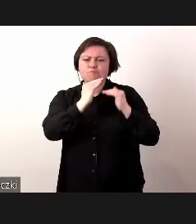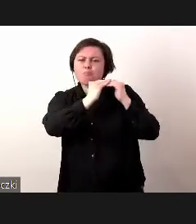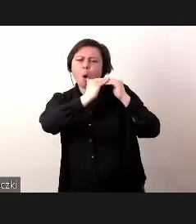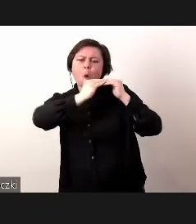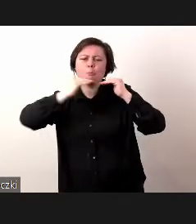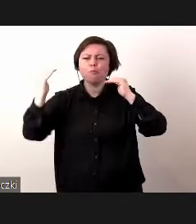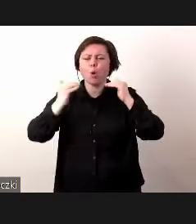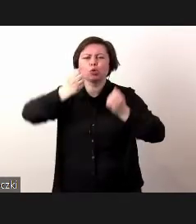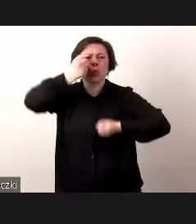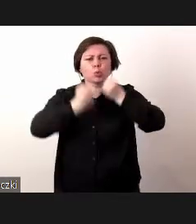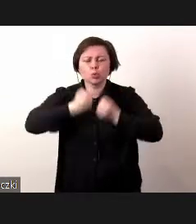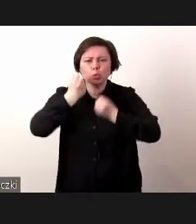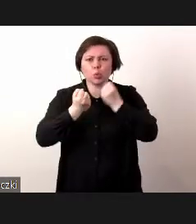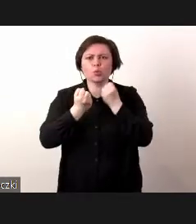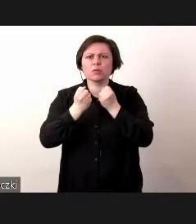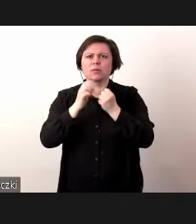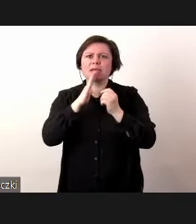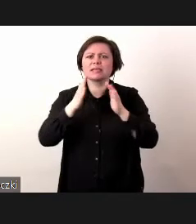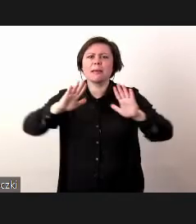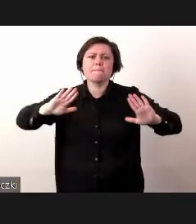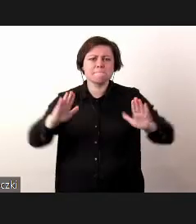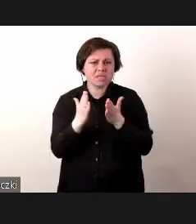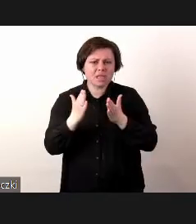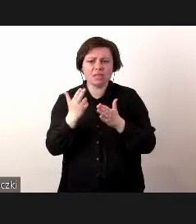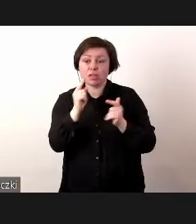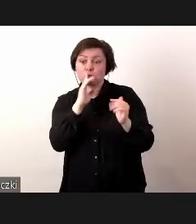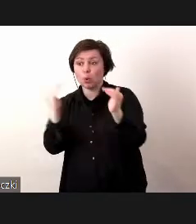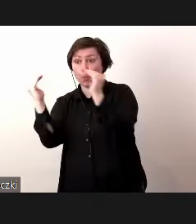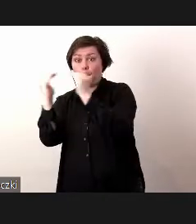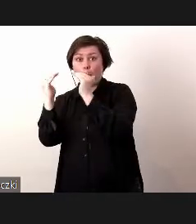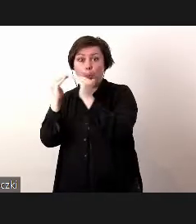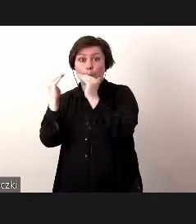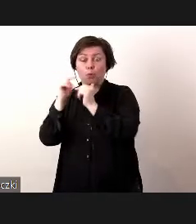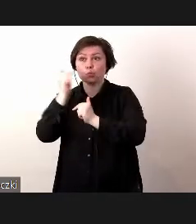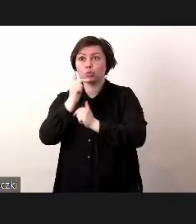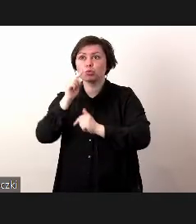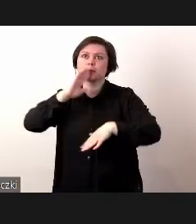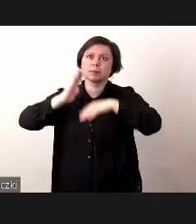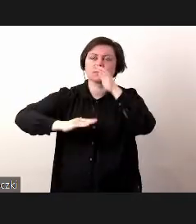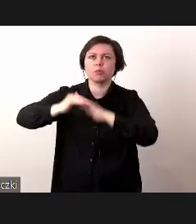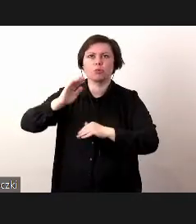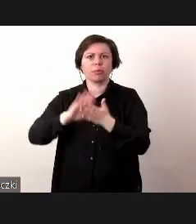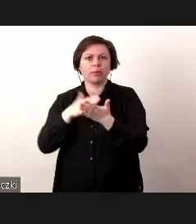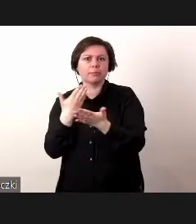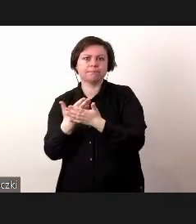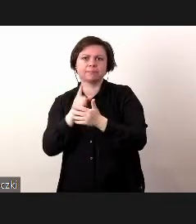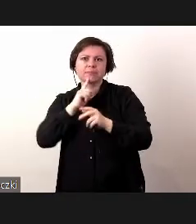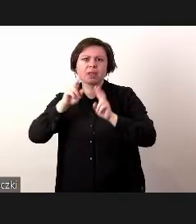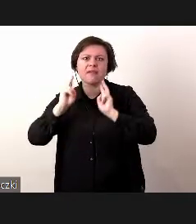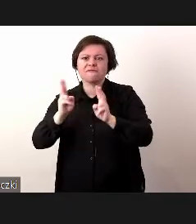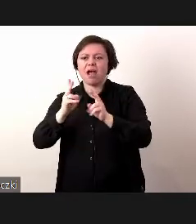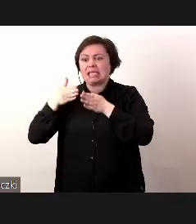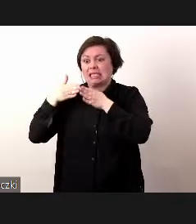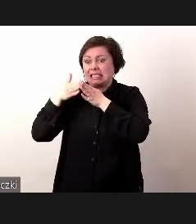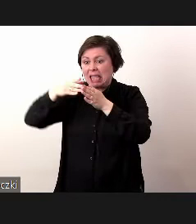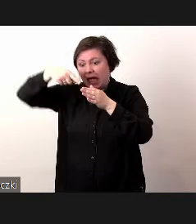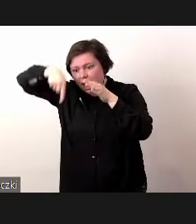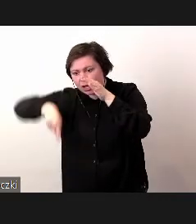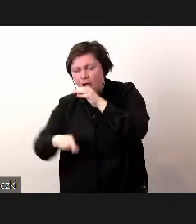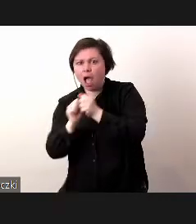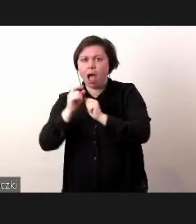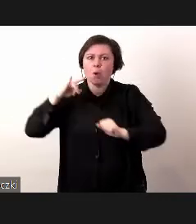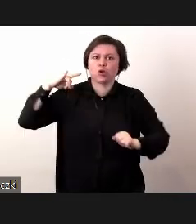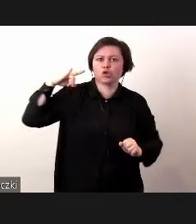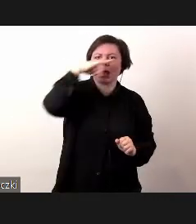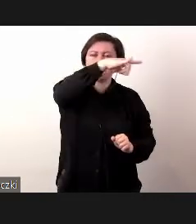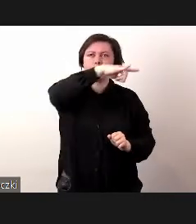skomplikowania jest mniejszy w porównaniu, kiedy musimy zbudować na przykład, czy to faktycznie statek, czy samolot,